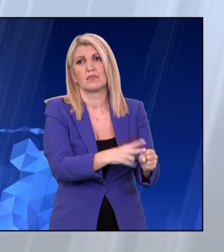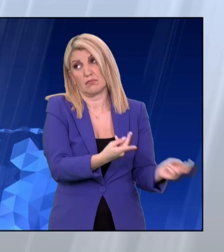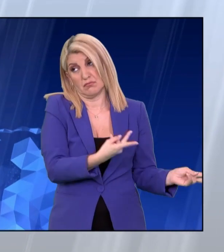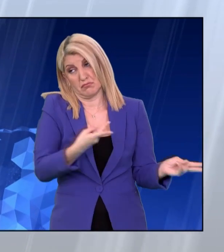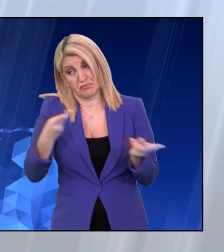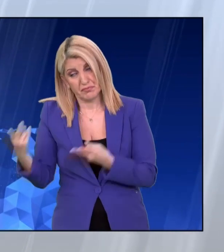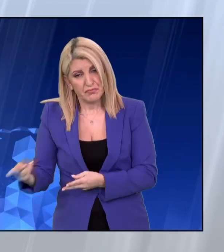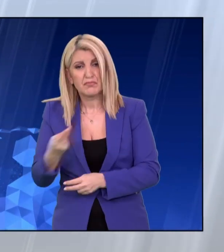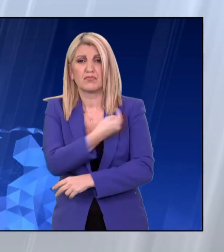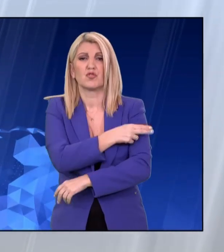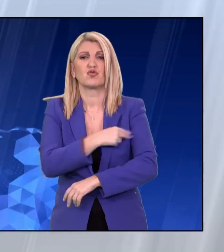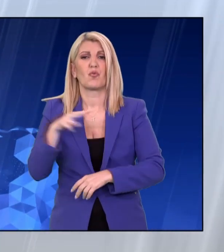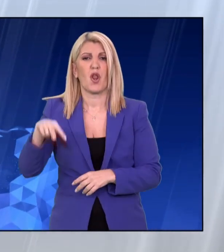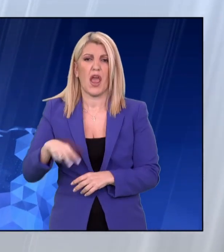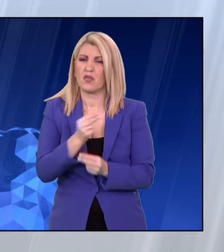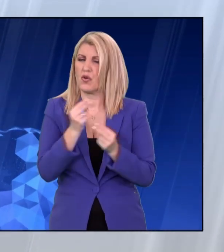διακομίσθη.